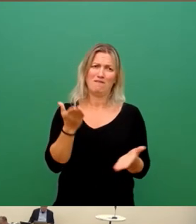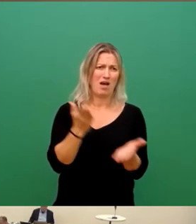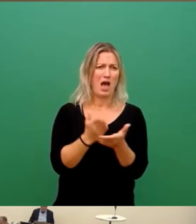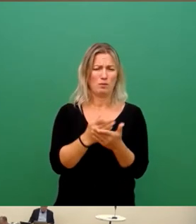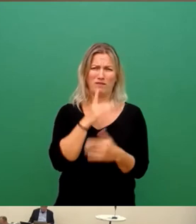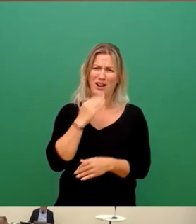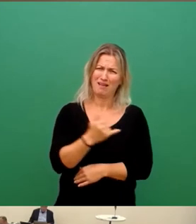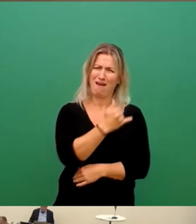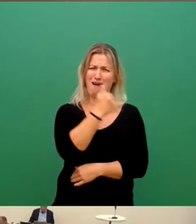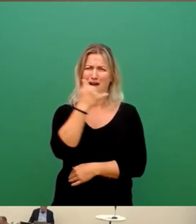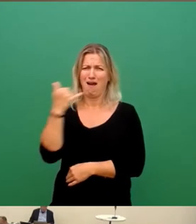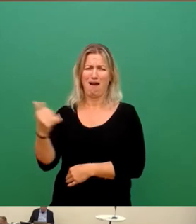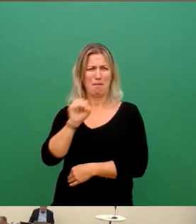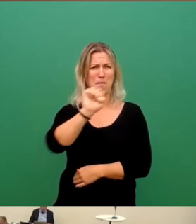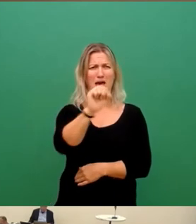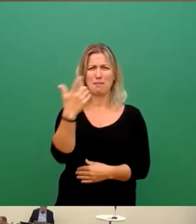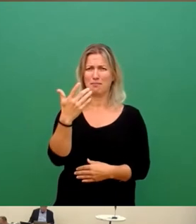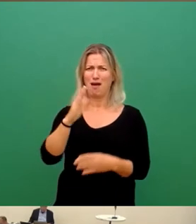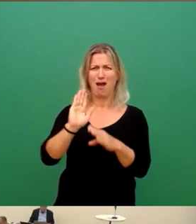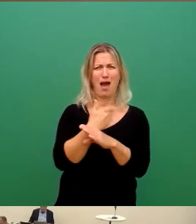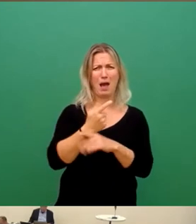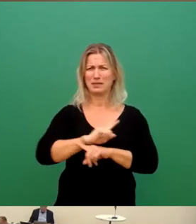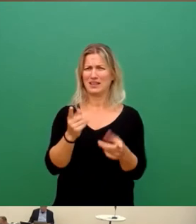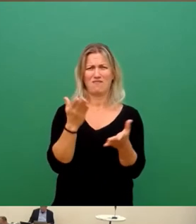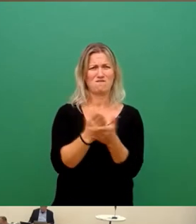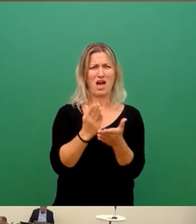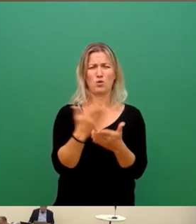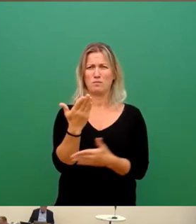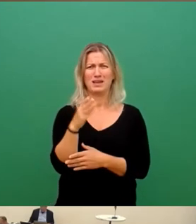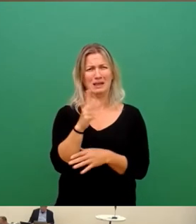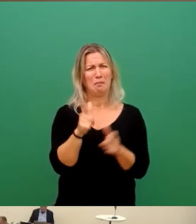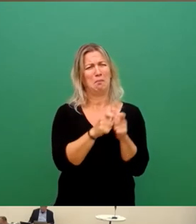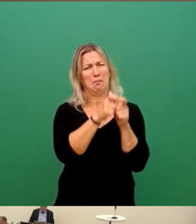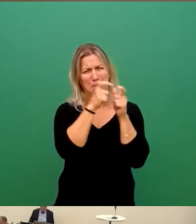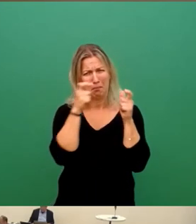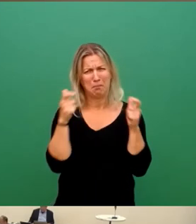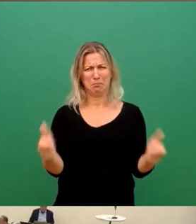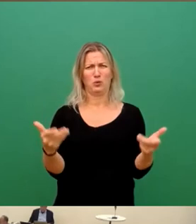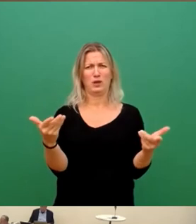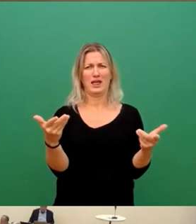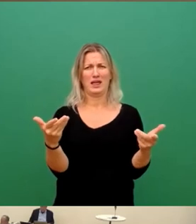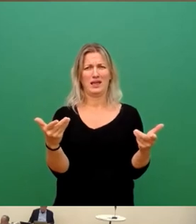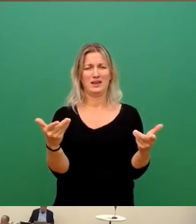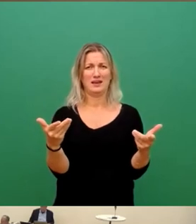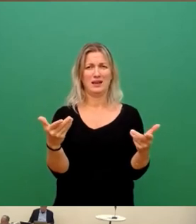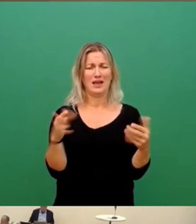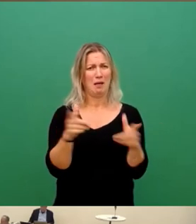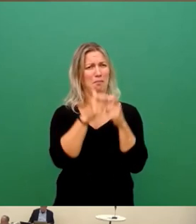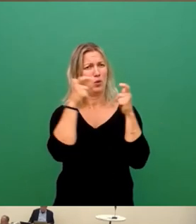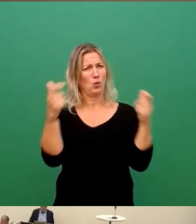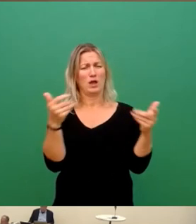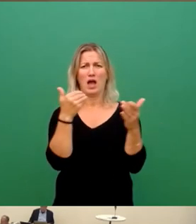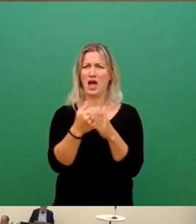hinweg nicht beseitigt? Weil das ist nun mal eine Brücke, das ist eine Brücke, die auch viele Touristen sehen,